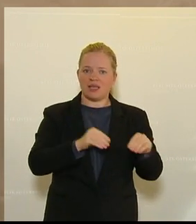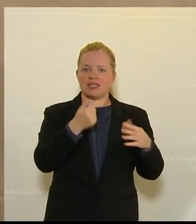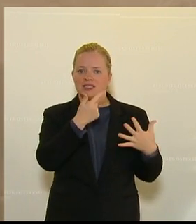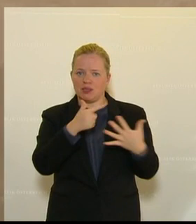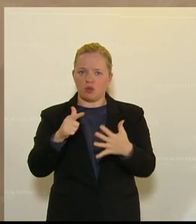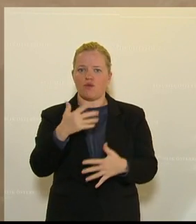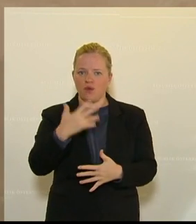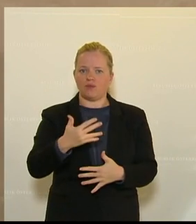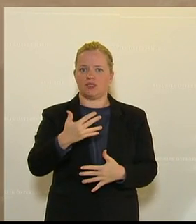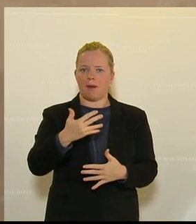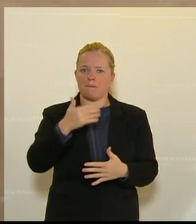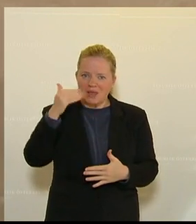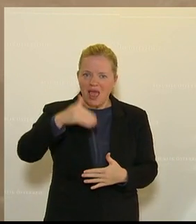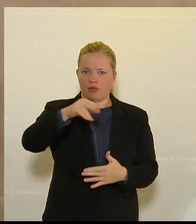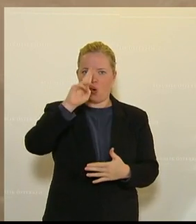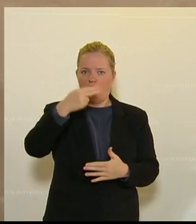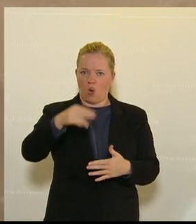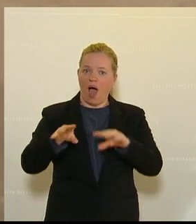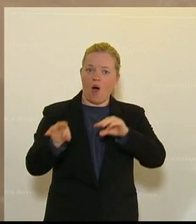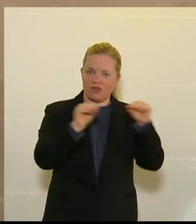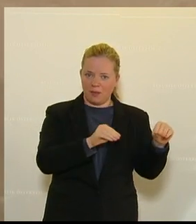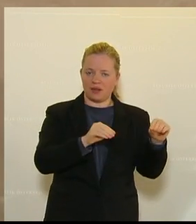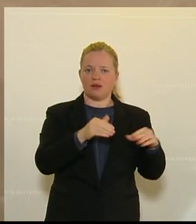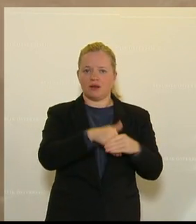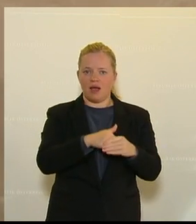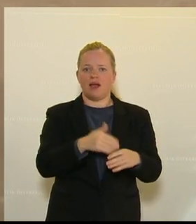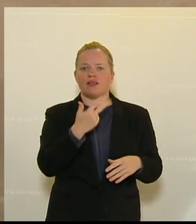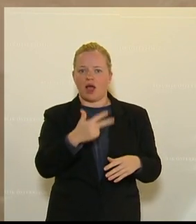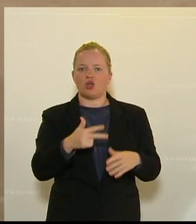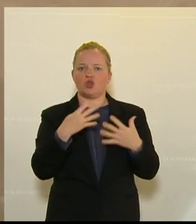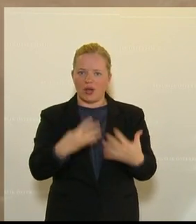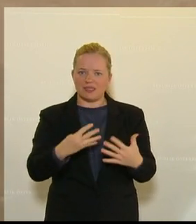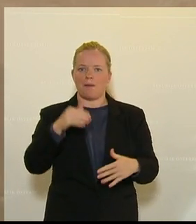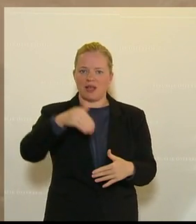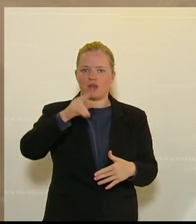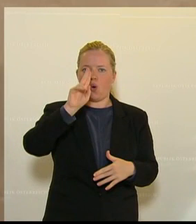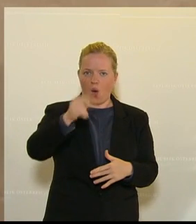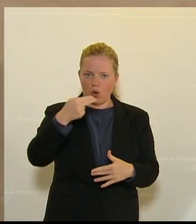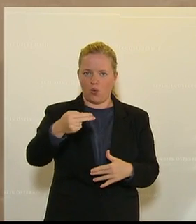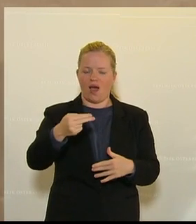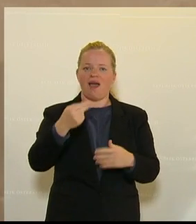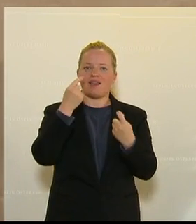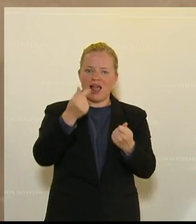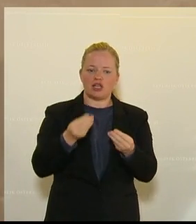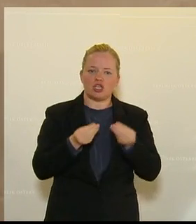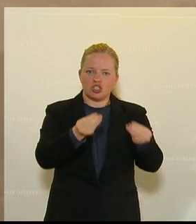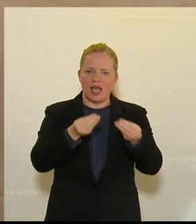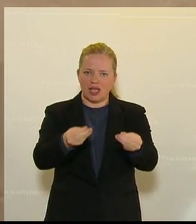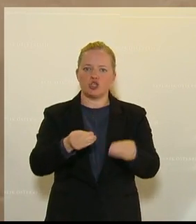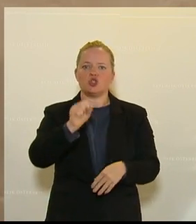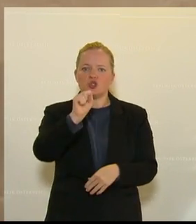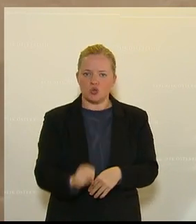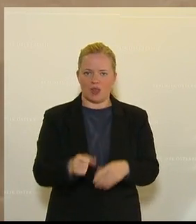Milliarden Euro auf und davon werden 390 Milliarden Euro überhaupt als Geldgeschenke an die Südländer